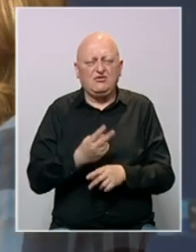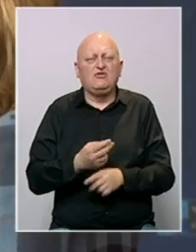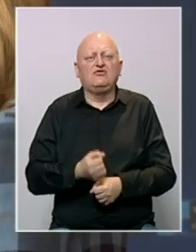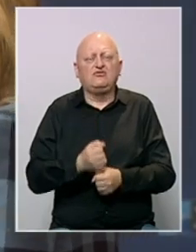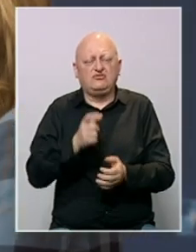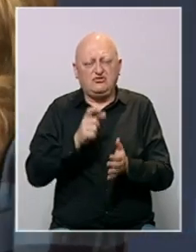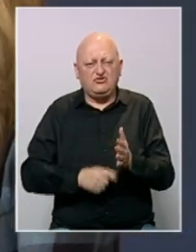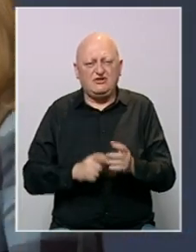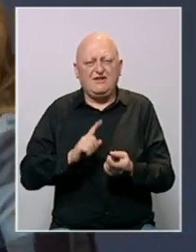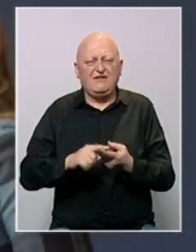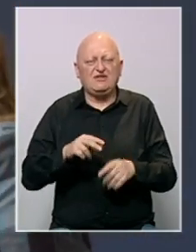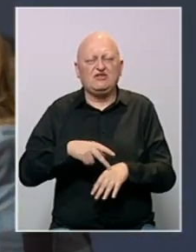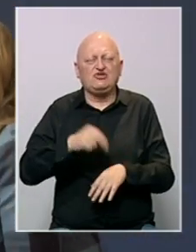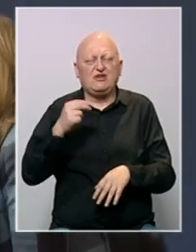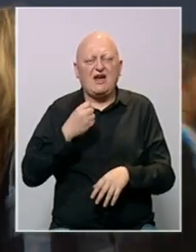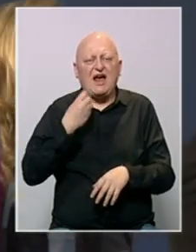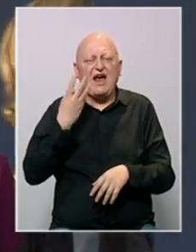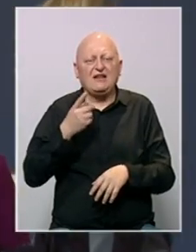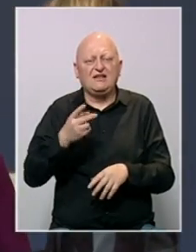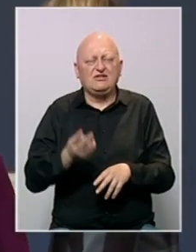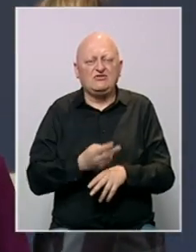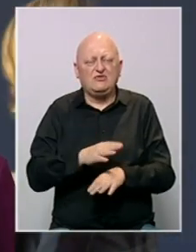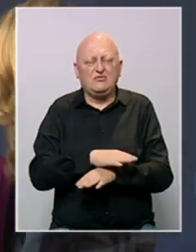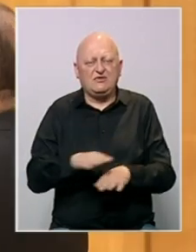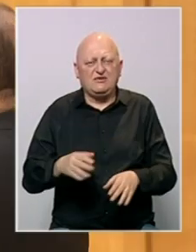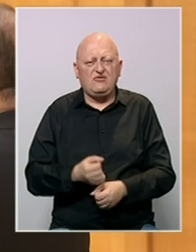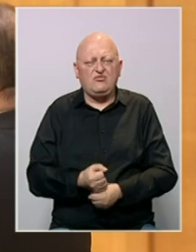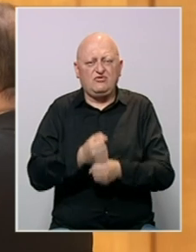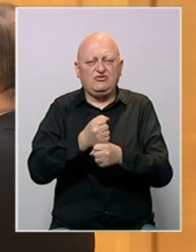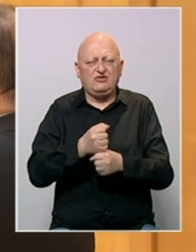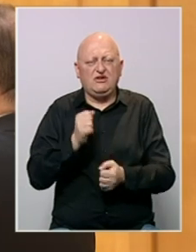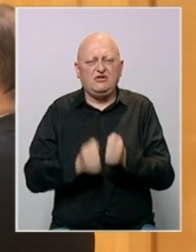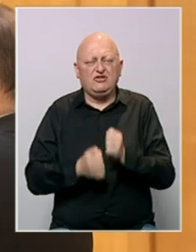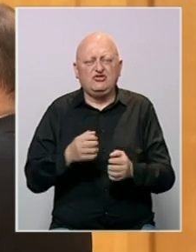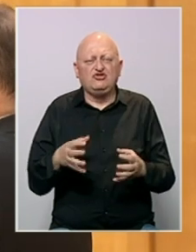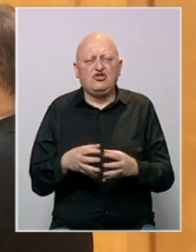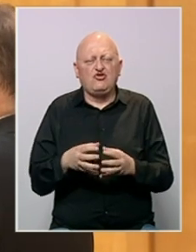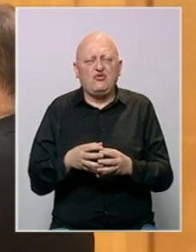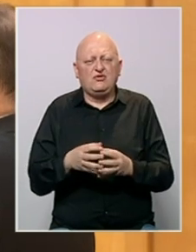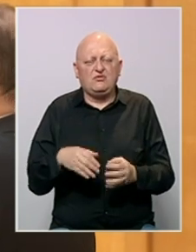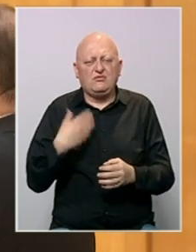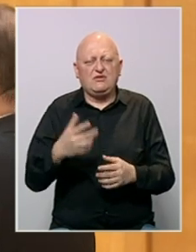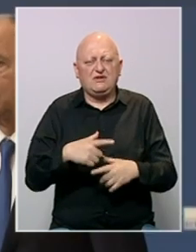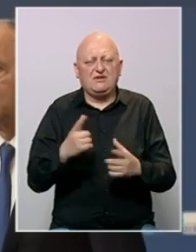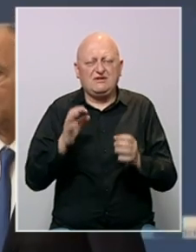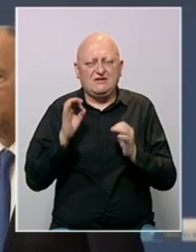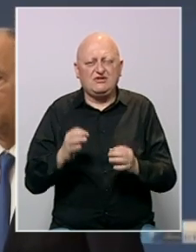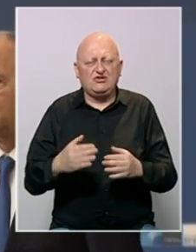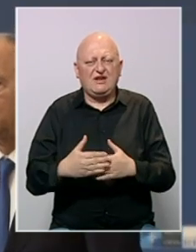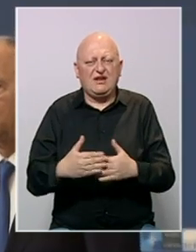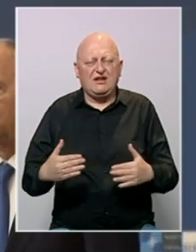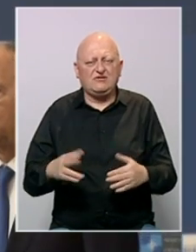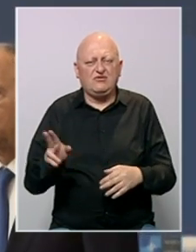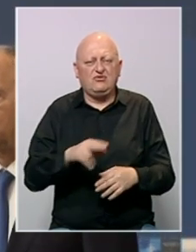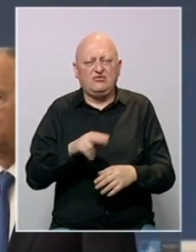podržati članstvo Finjske i Švedske tek kada te zemlje prestanu da podržavaju terorističke grupe, pruže jasne sigurnosne garancije